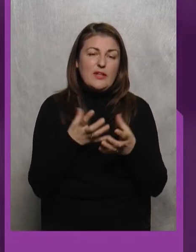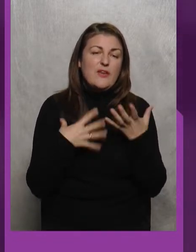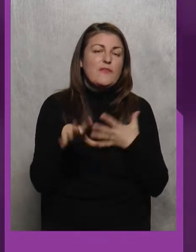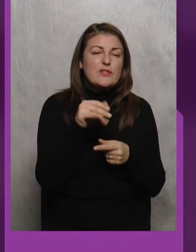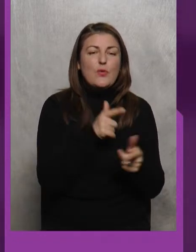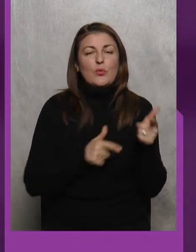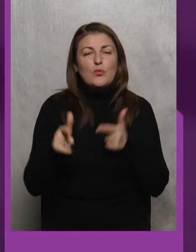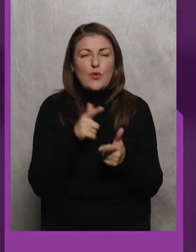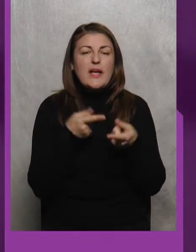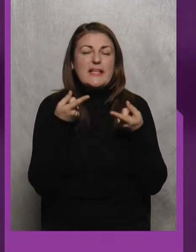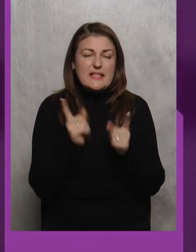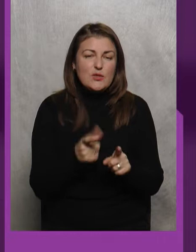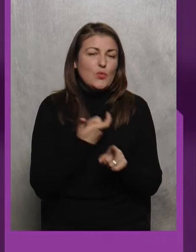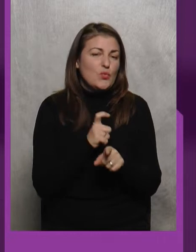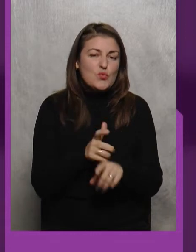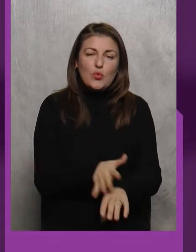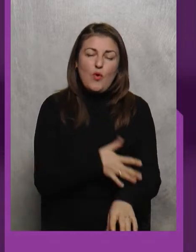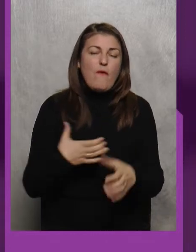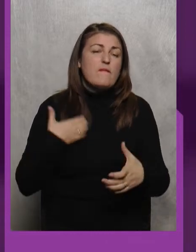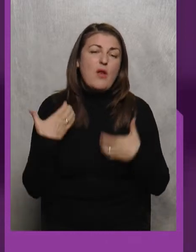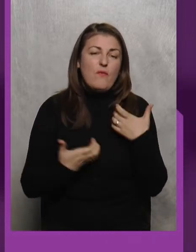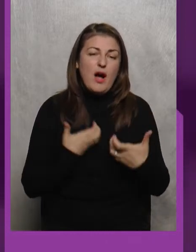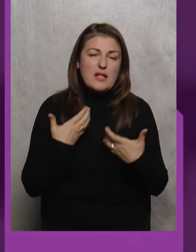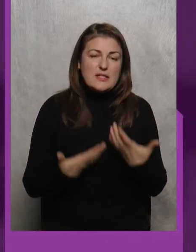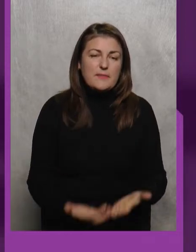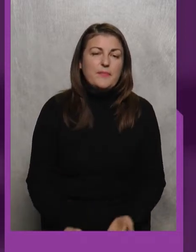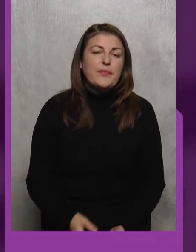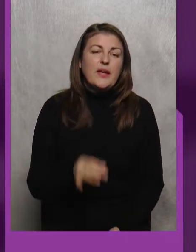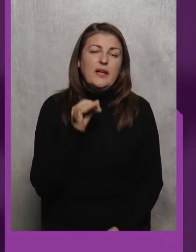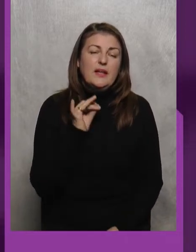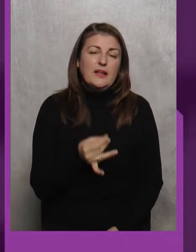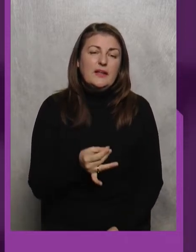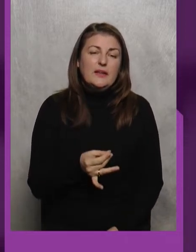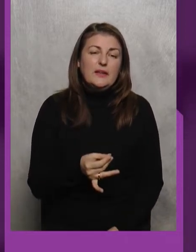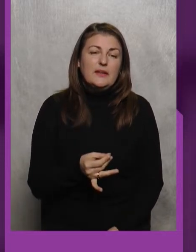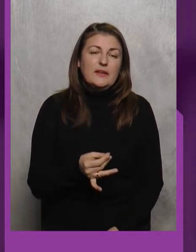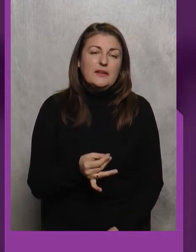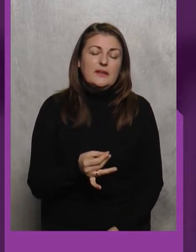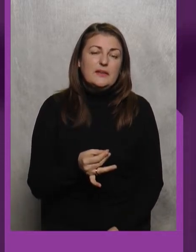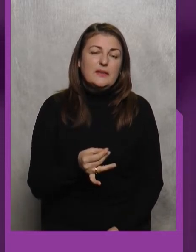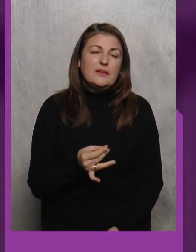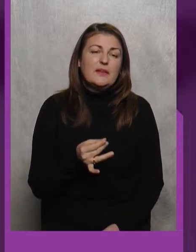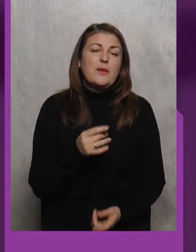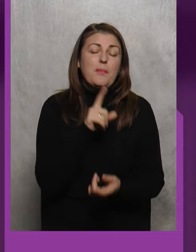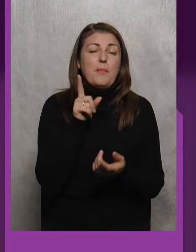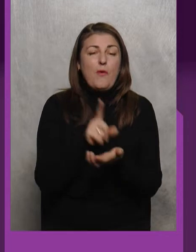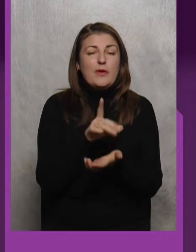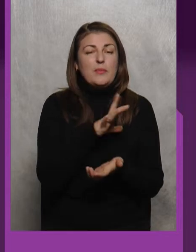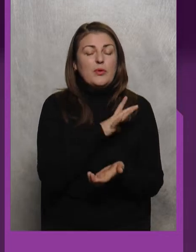готувалися Дійсно Дуже довго Хвилювалися І Повинні були